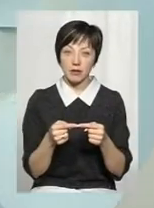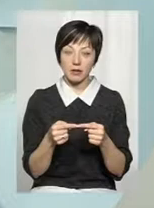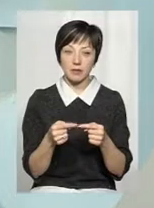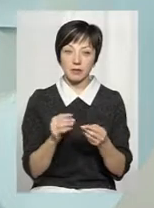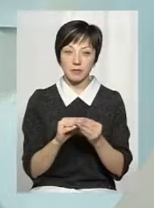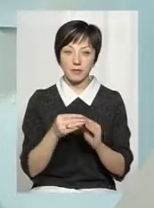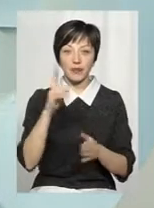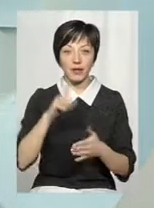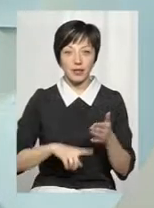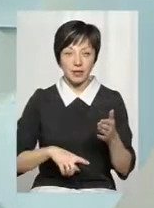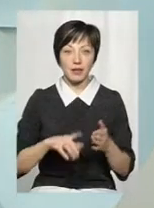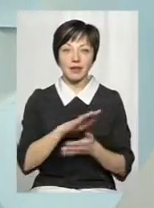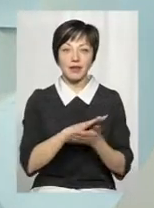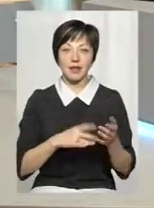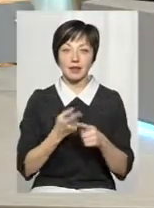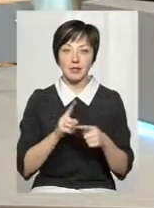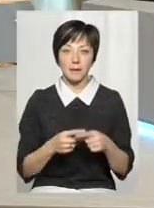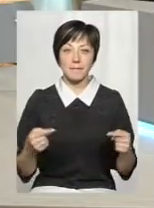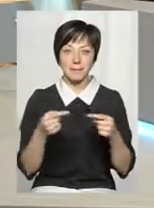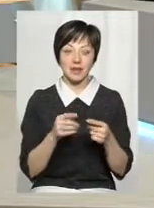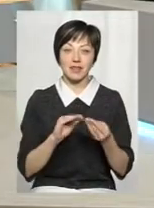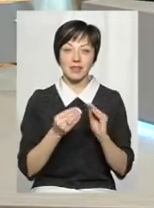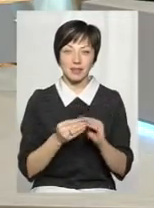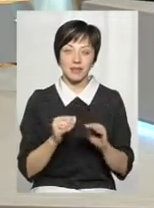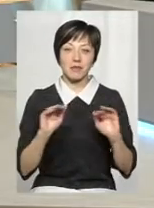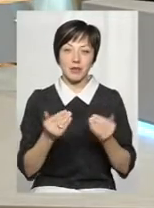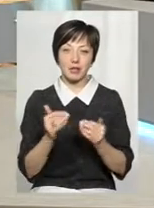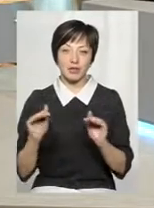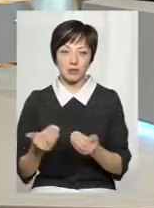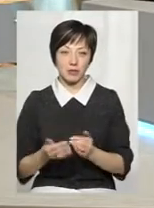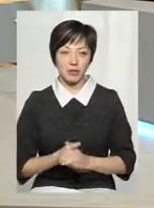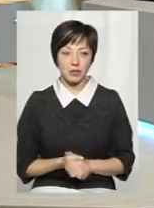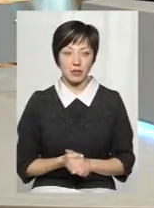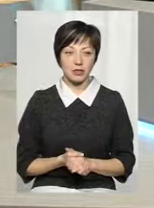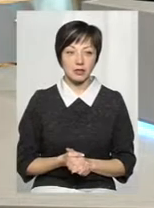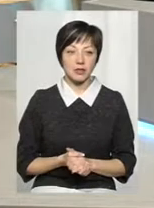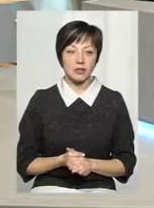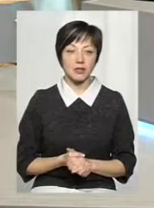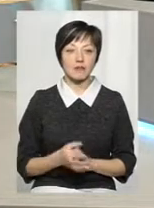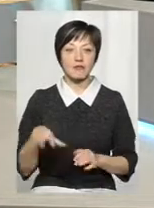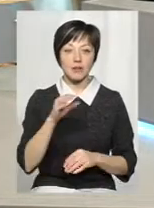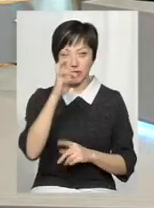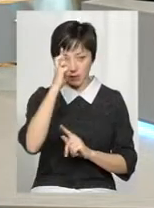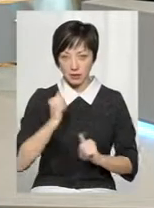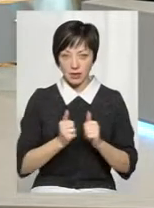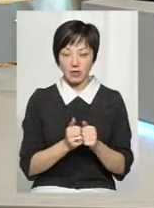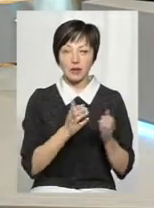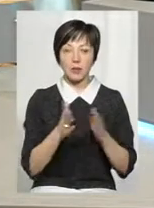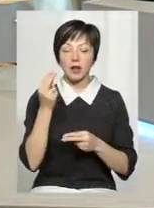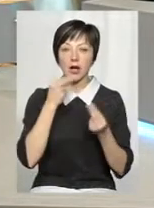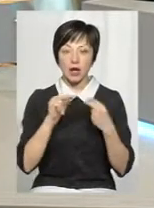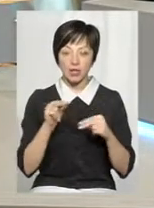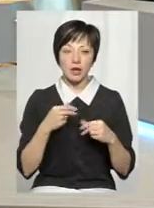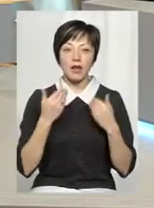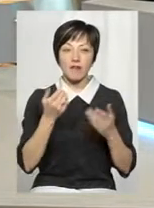Будемо надіятися, що надалі цих певних негараздів ставатиме все менше і менше, і все в нашій країні направиться на краще.